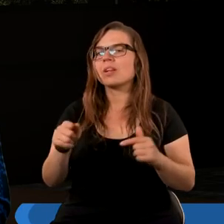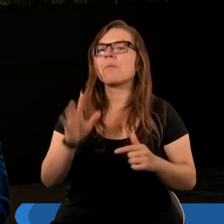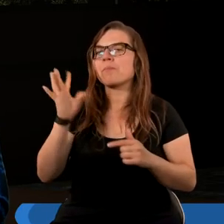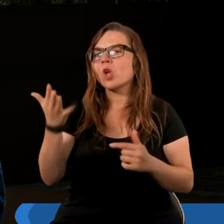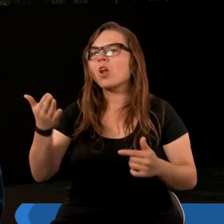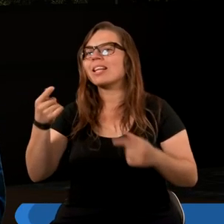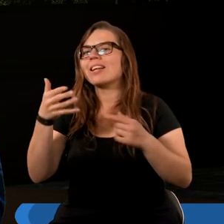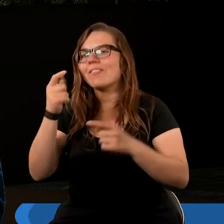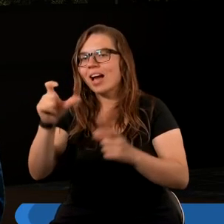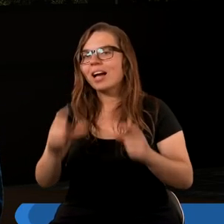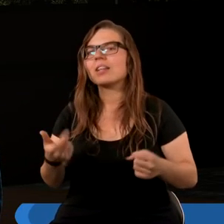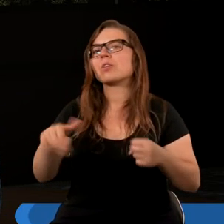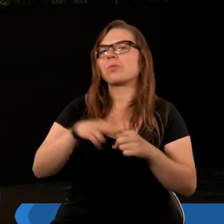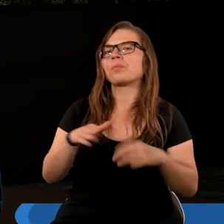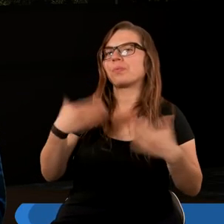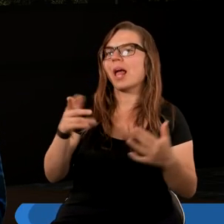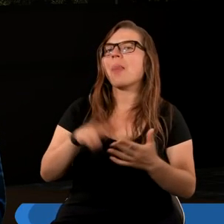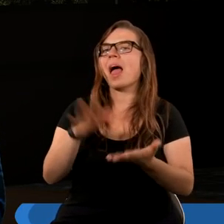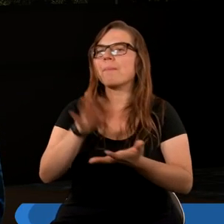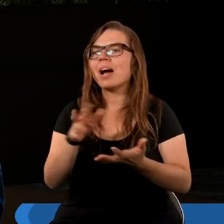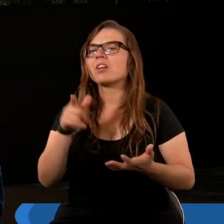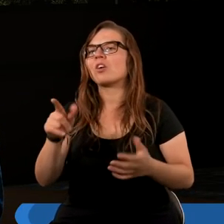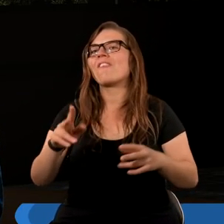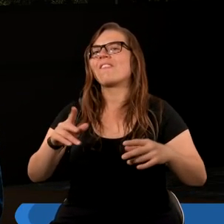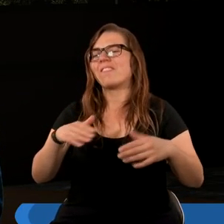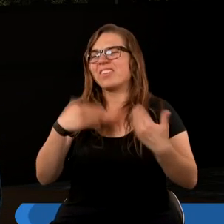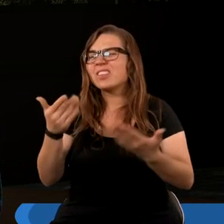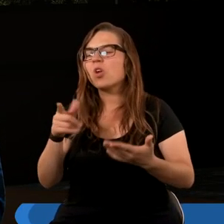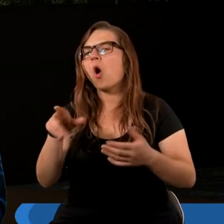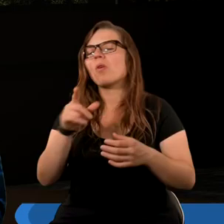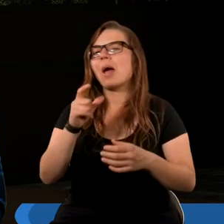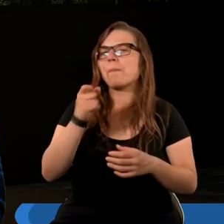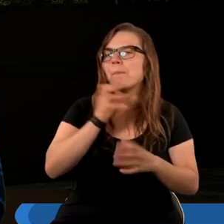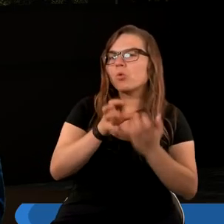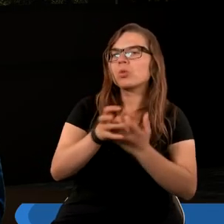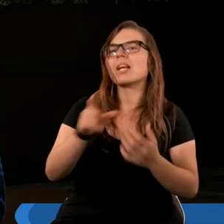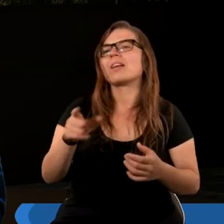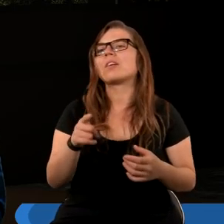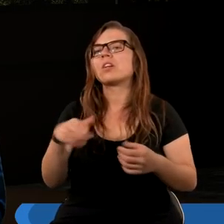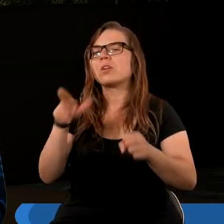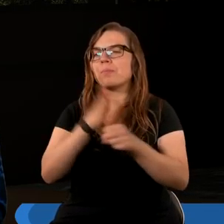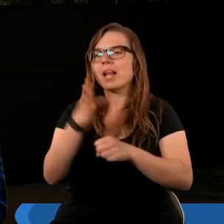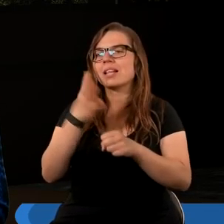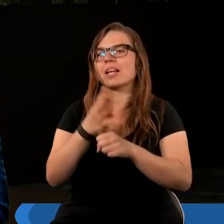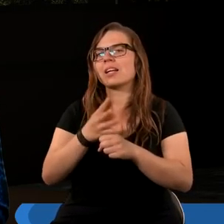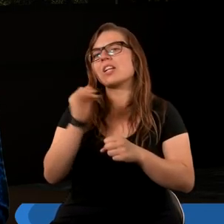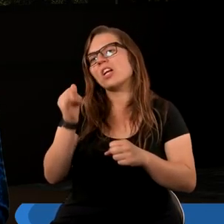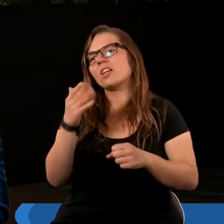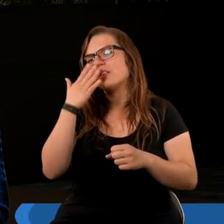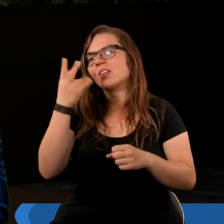werset, gdzie jest dano mu paszczę mówiącą rzeczy wyniosłe, bluźniercze, dano mu też moc działania przez 42